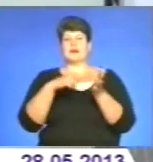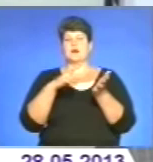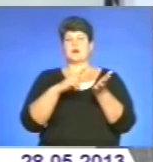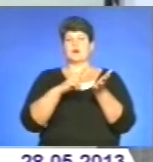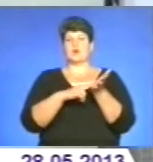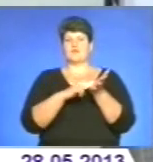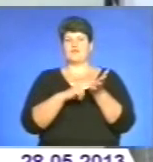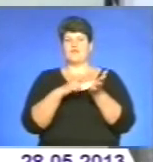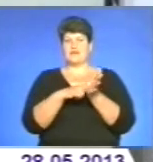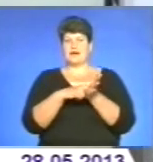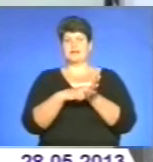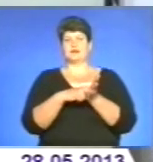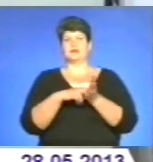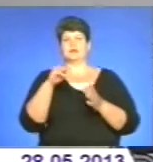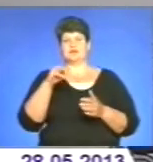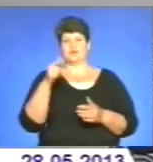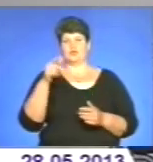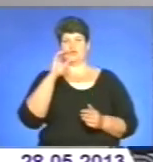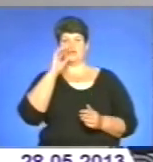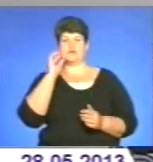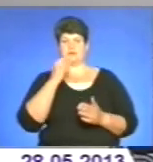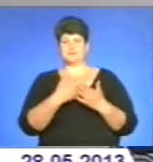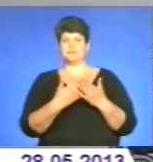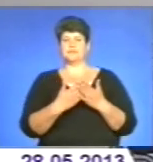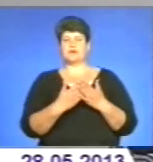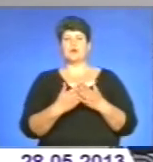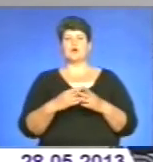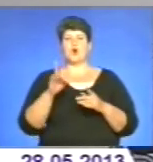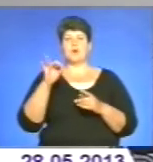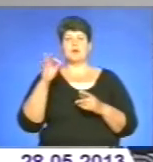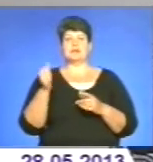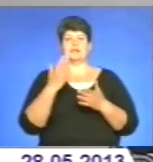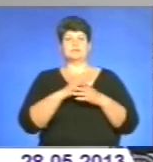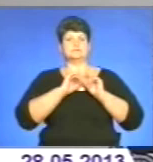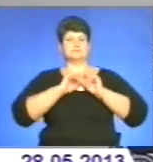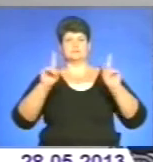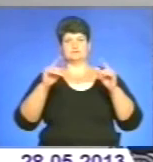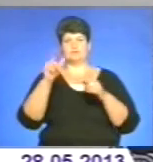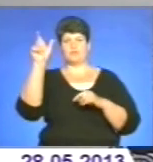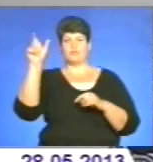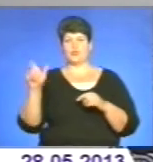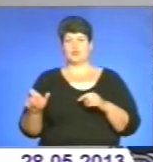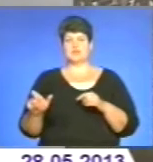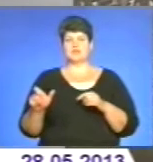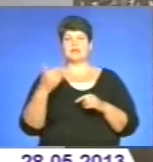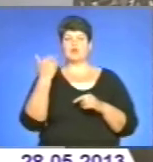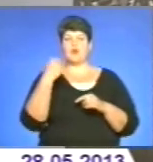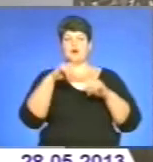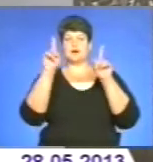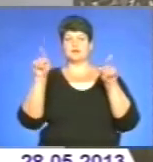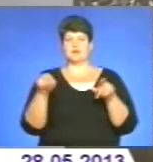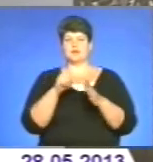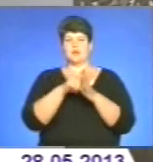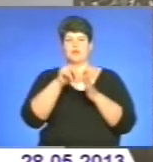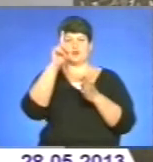присвячені 200-річчого дня народу Тарасу Огравовичу Шевченку. Ярослав Омелян видатна постить, неперевершений майстер графіки. На його картинах глибока